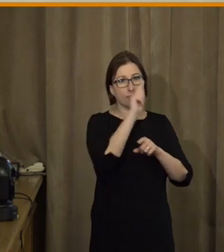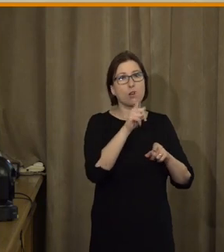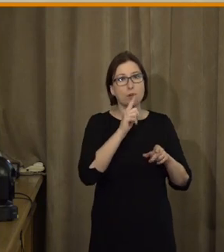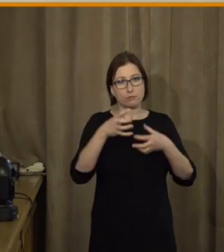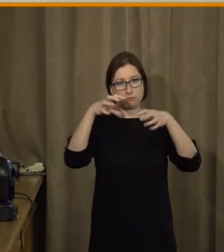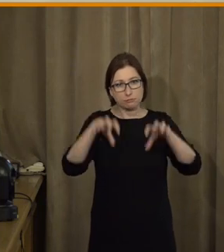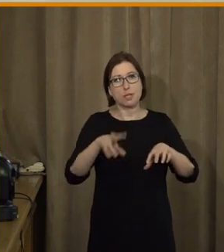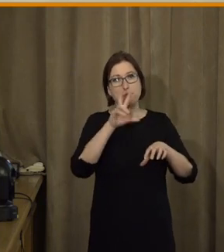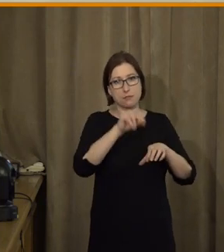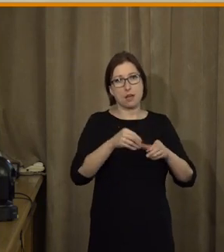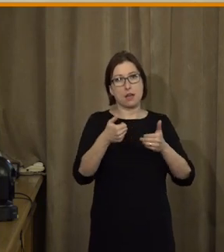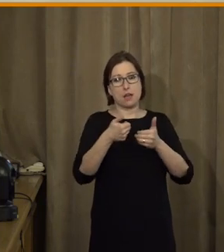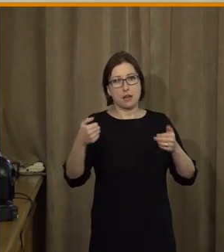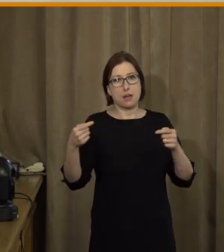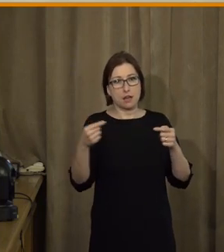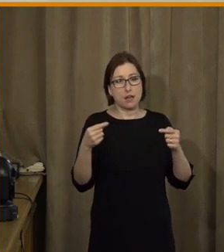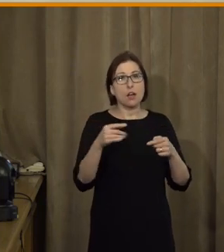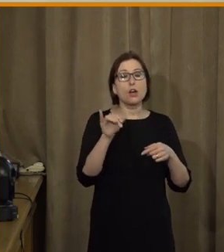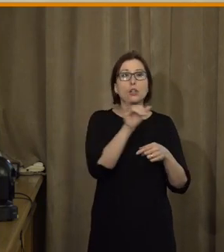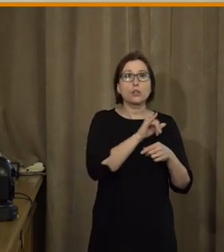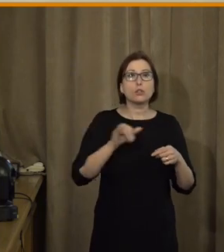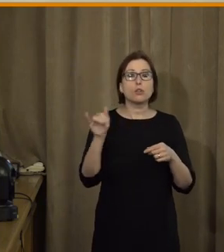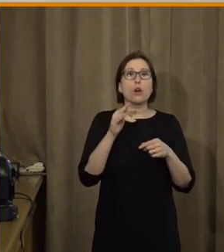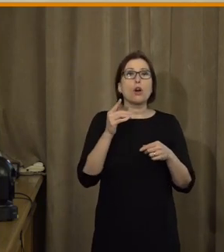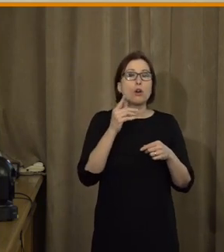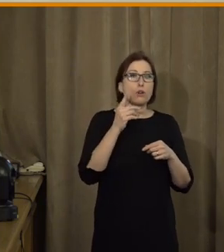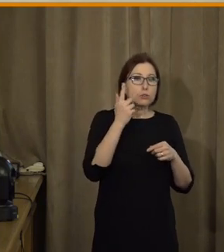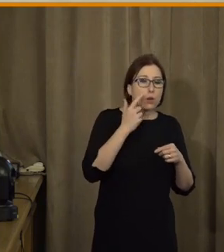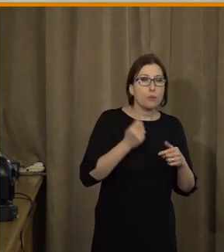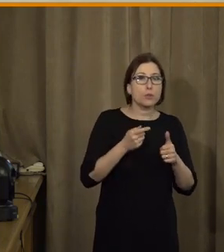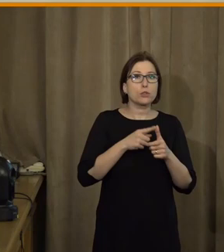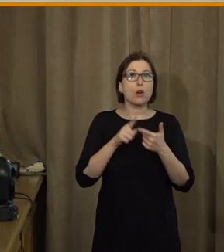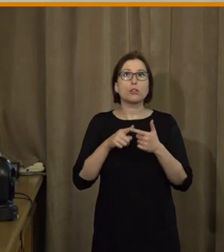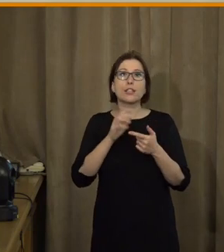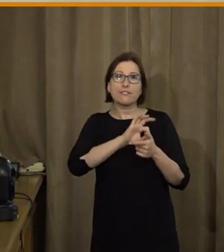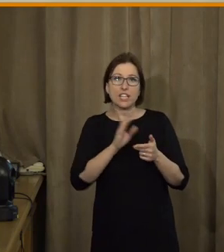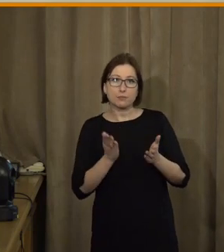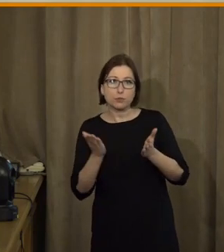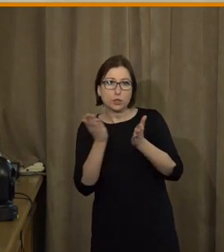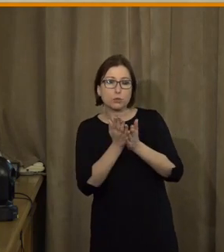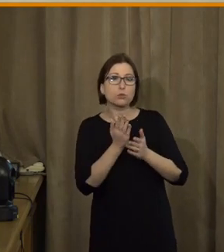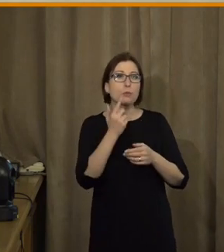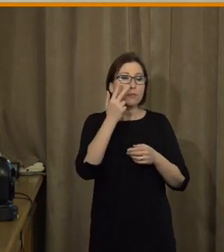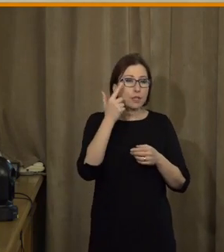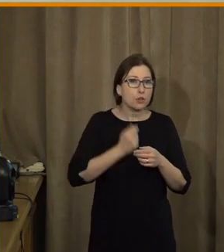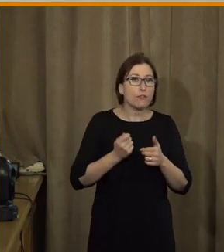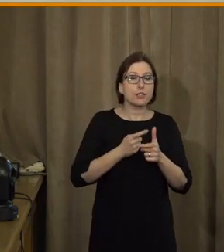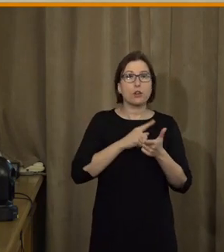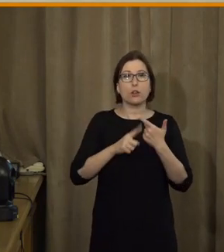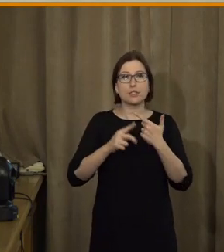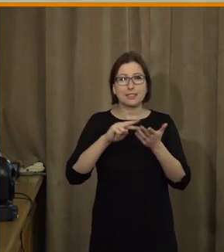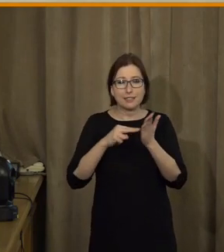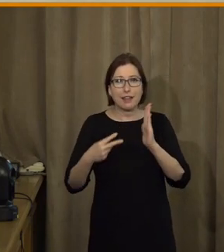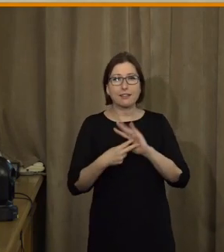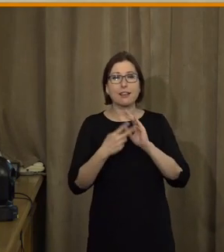je hodně daný právě vzdělanostní schopností adaptability při způsobění novým prostatě technologiím a